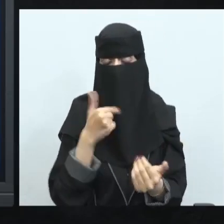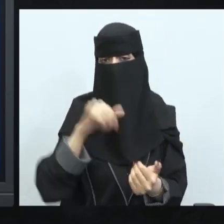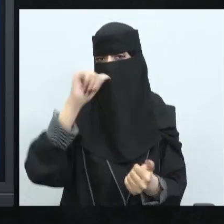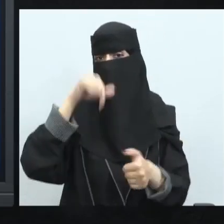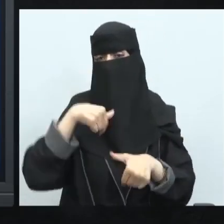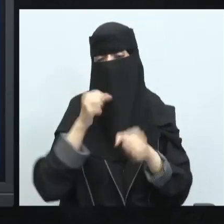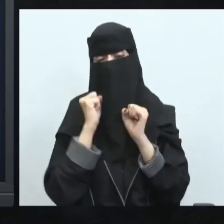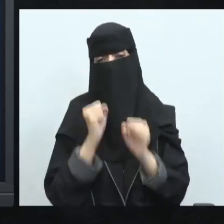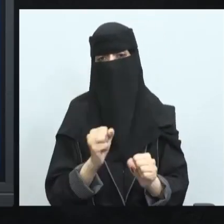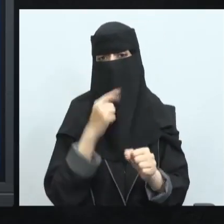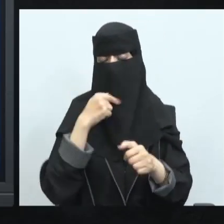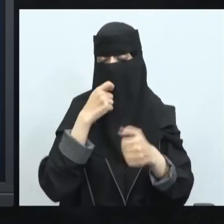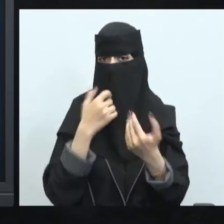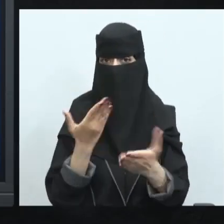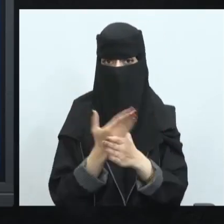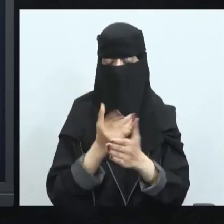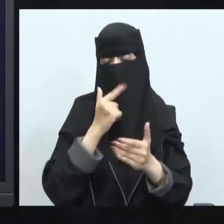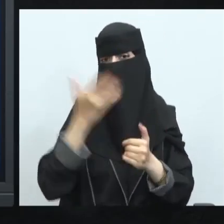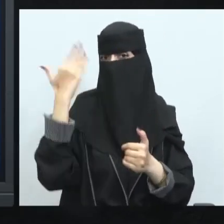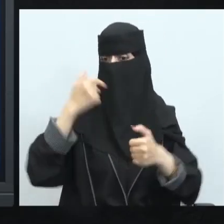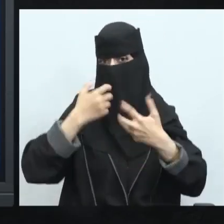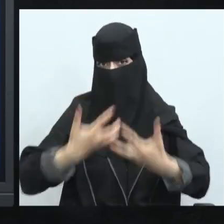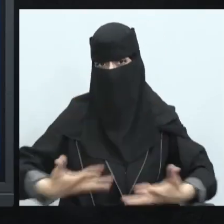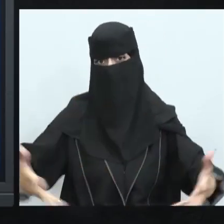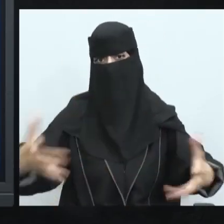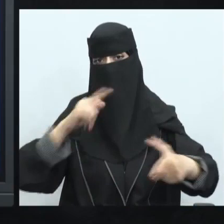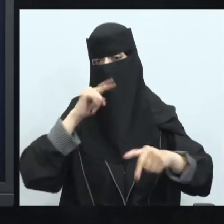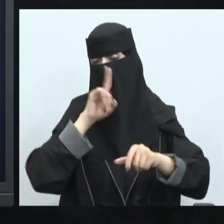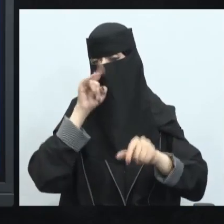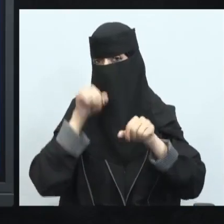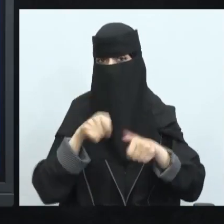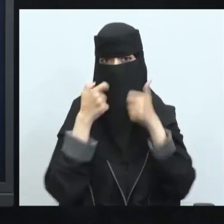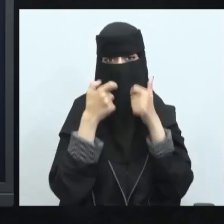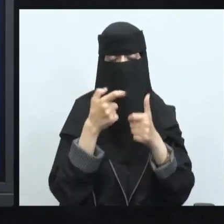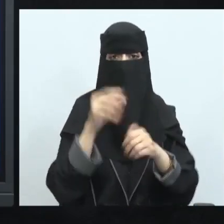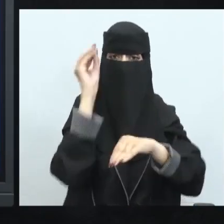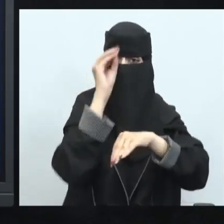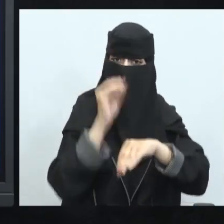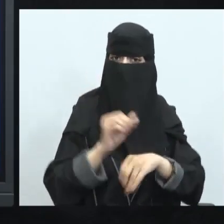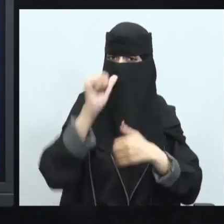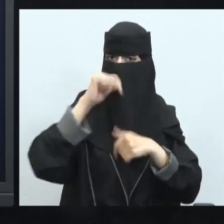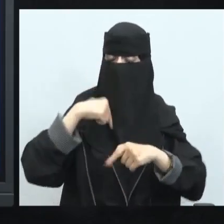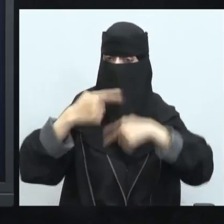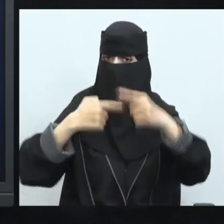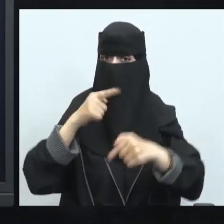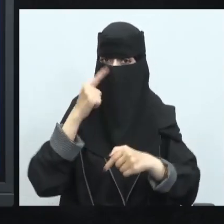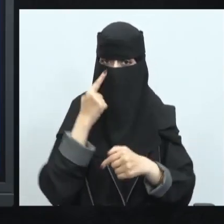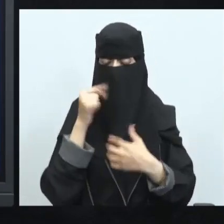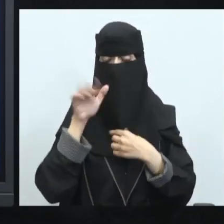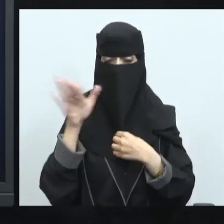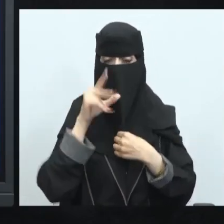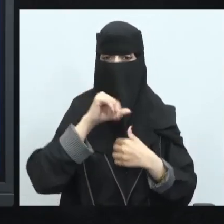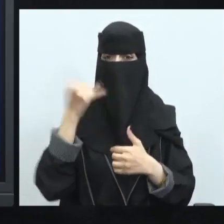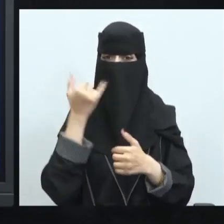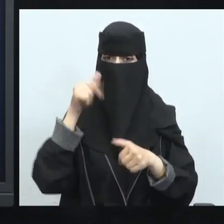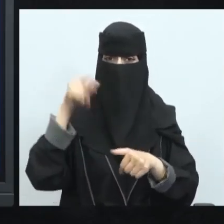يكون لديها المياه التي تكون صالحة مثلا للشرب لكي يمارسوا حياتهم أو لكي يستمروا في العيش لذلك مهم